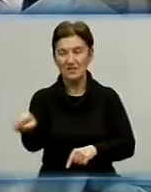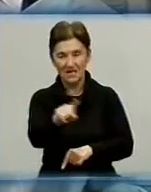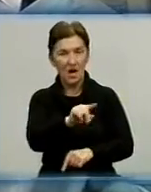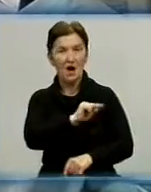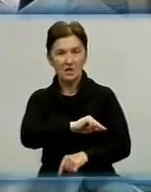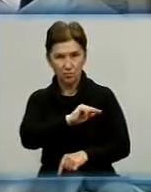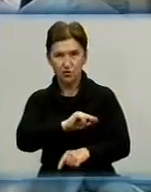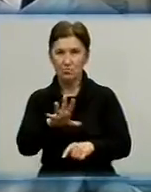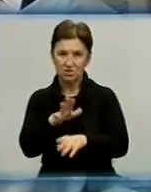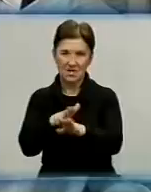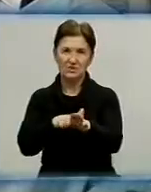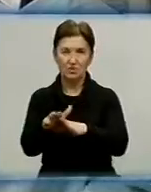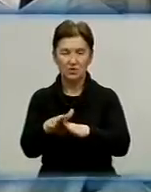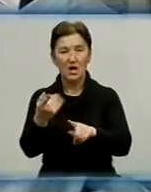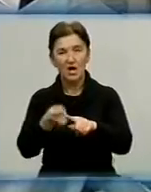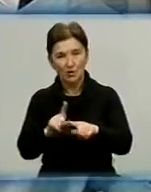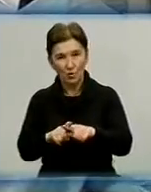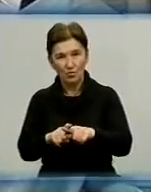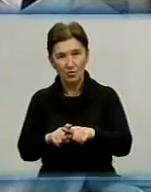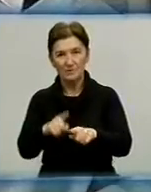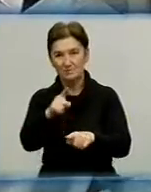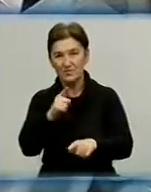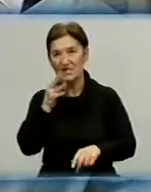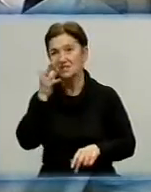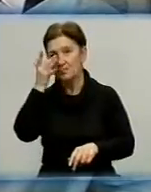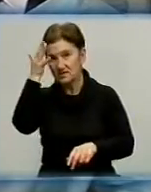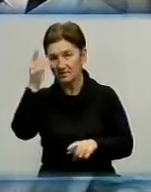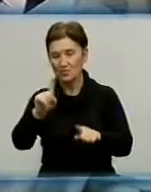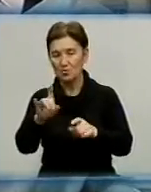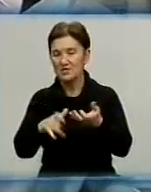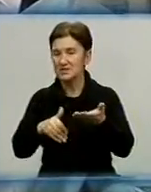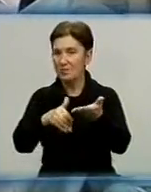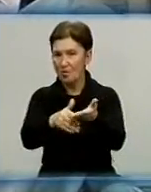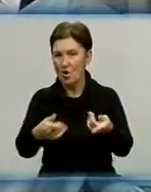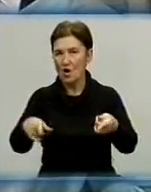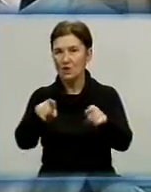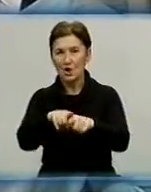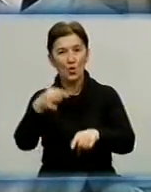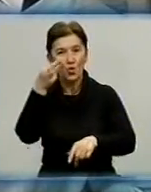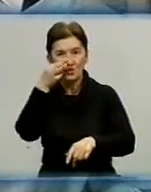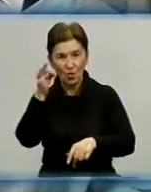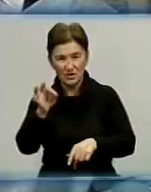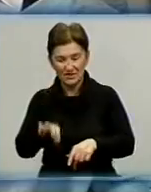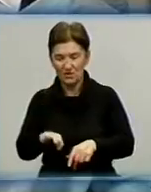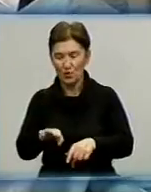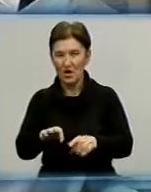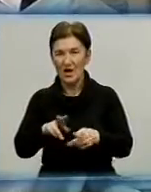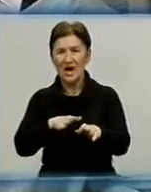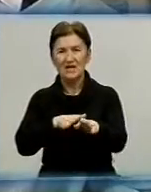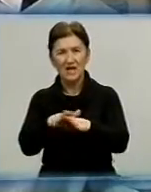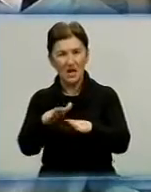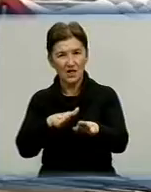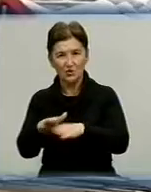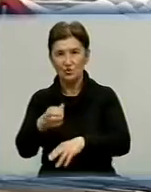була зроблена. Тому я сподіваюся, що з допомогою такого досвіду ми реалізуємо ще багато